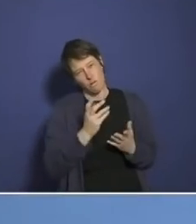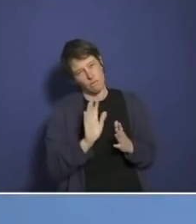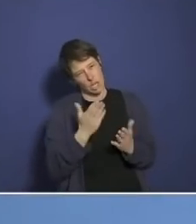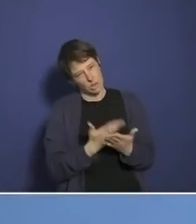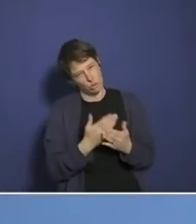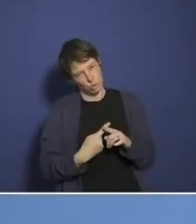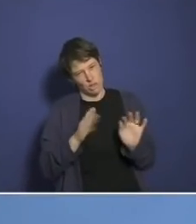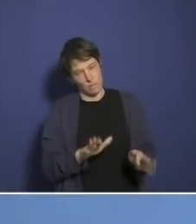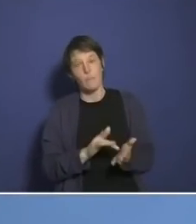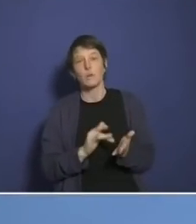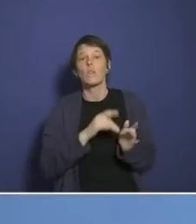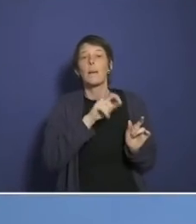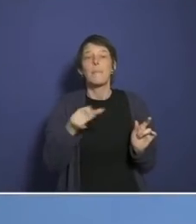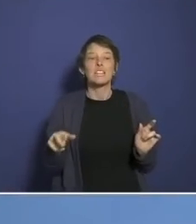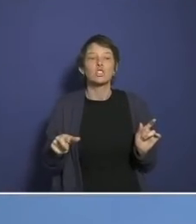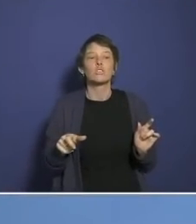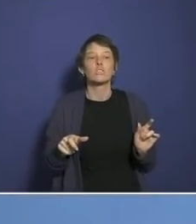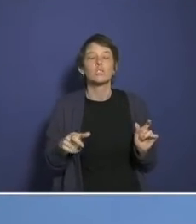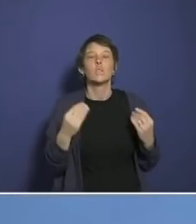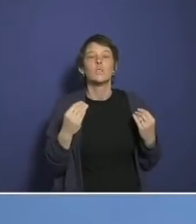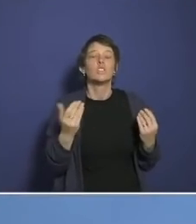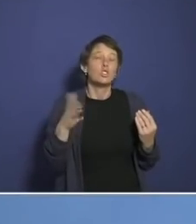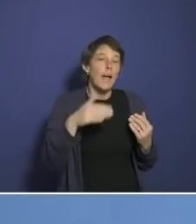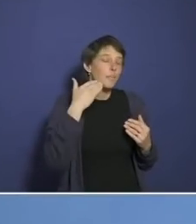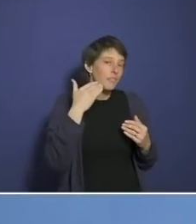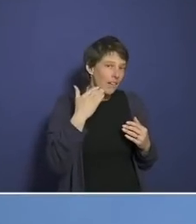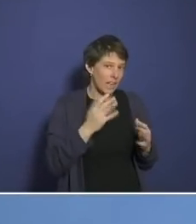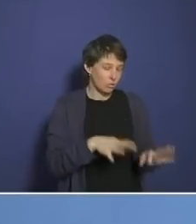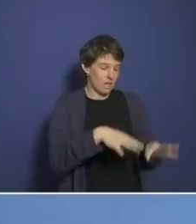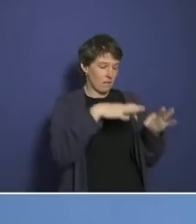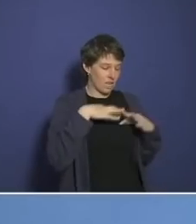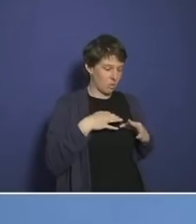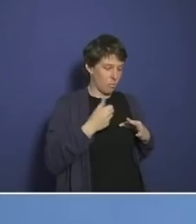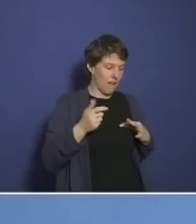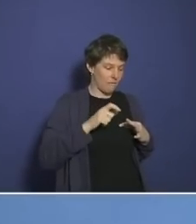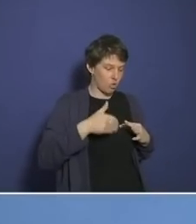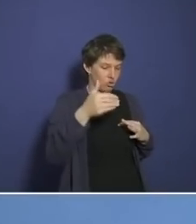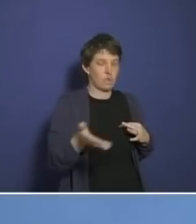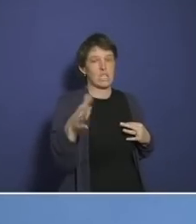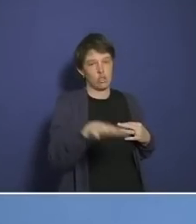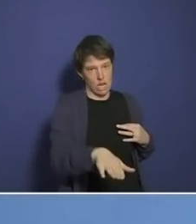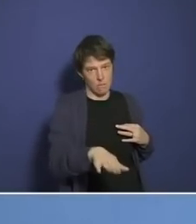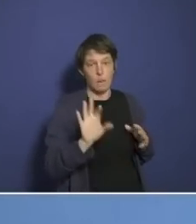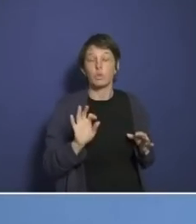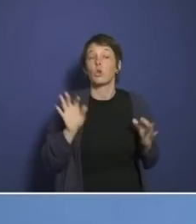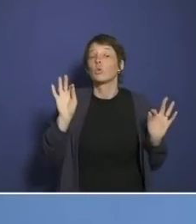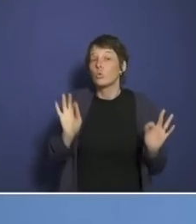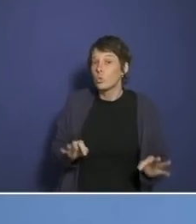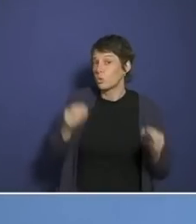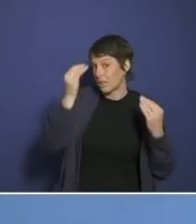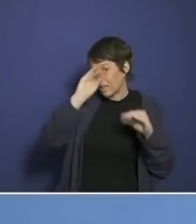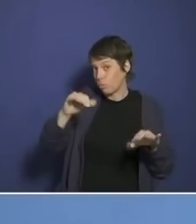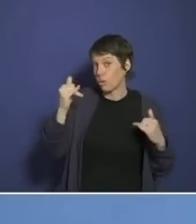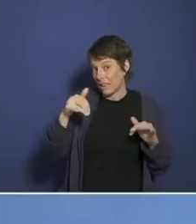weil die Menschen versterben ja wenige Wochen nach der Infektion. Das heißt, wir haben jetzt die gute Nachricht, die Fahrzeilen gehen deutlich